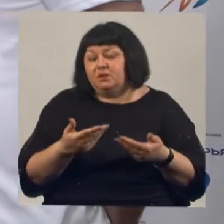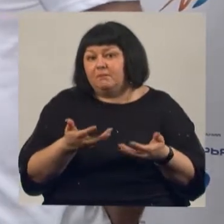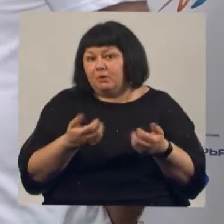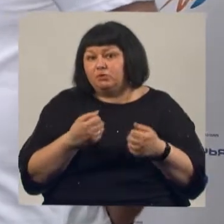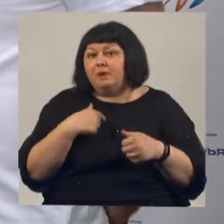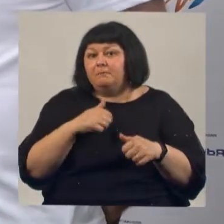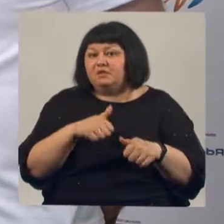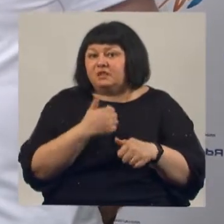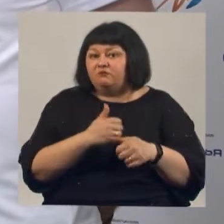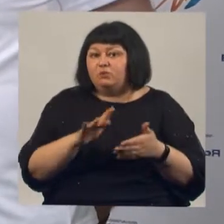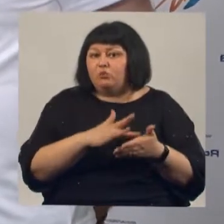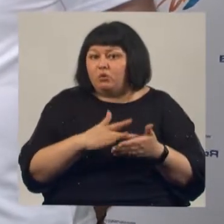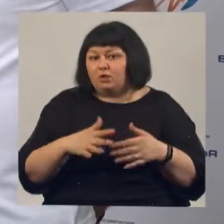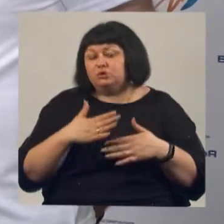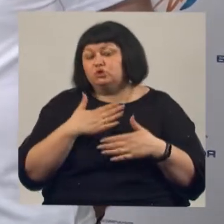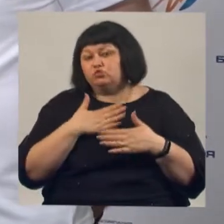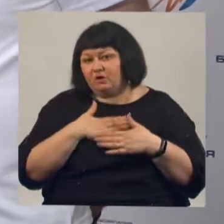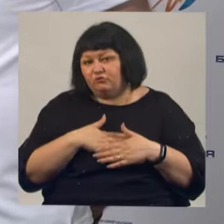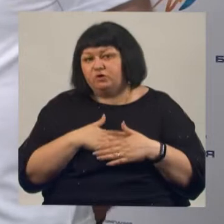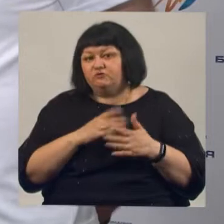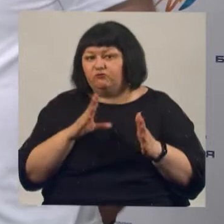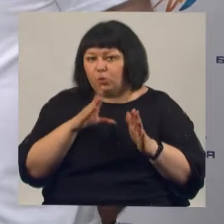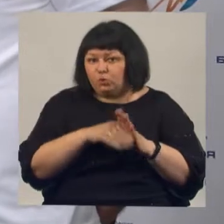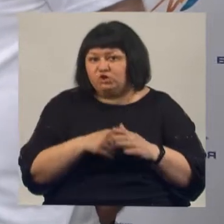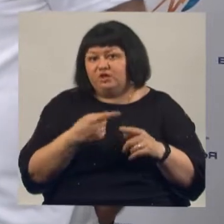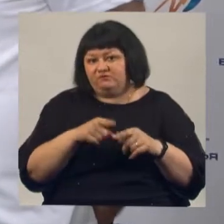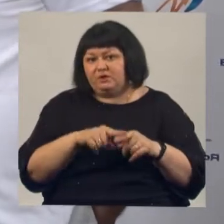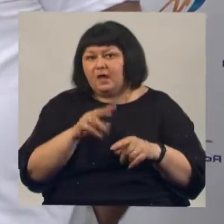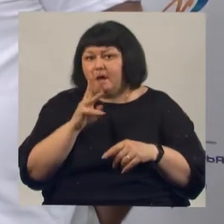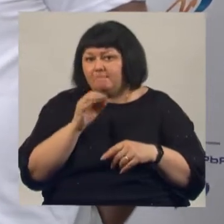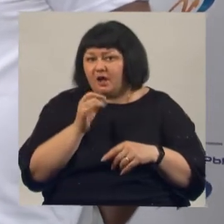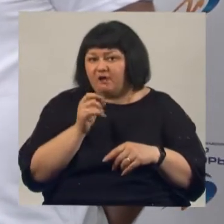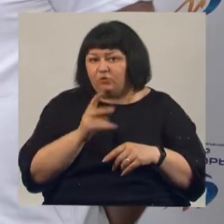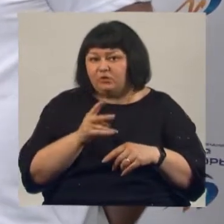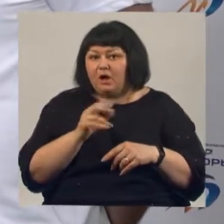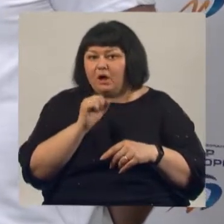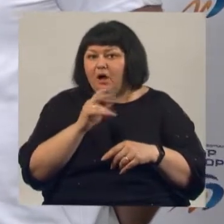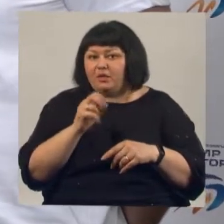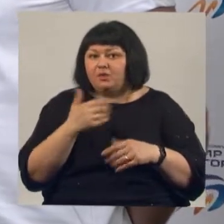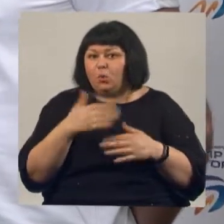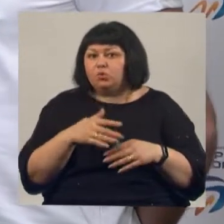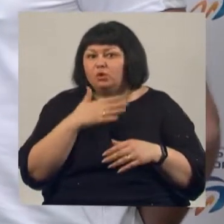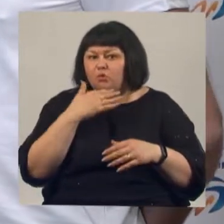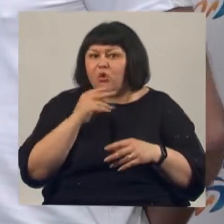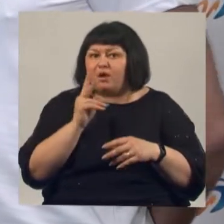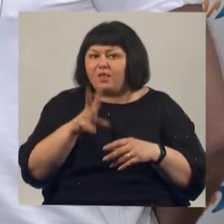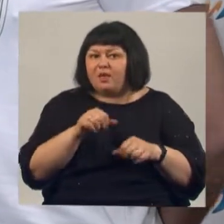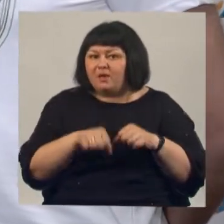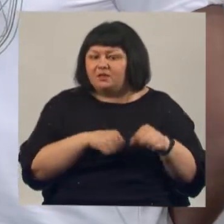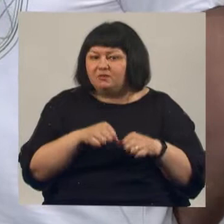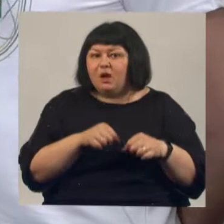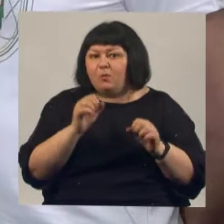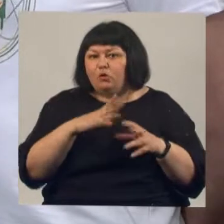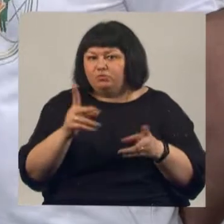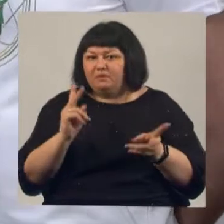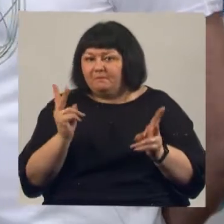бухгалтером Анной с удовольствием включились в данный марафон. Так, ну, Анна уже, видимо, не один километр здесь намотала. Может быть, теперь вы ее